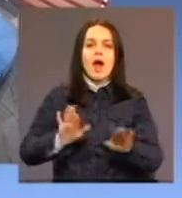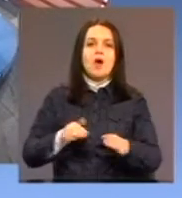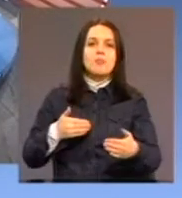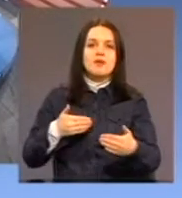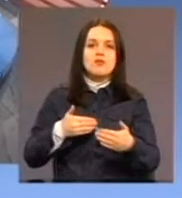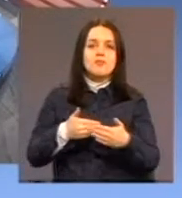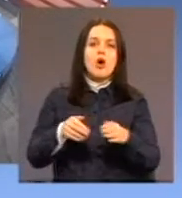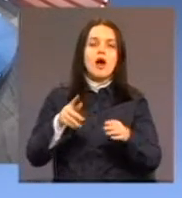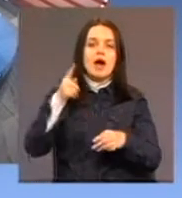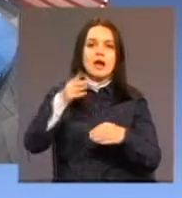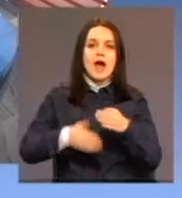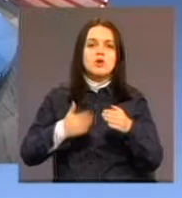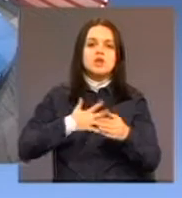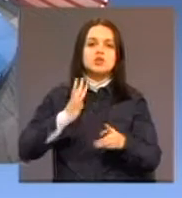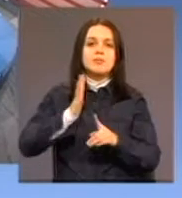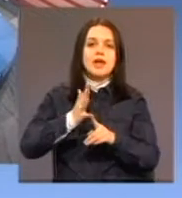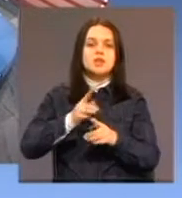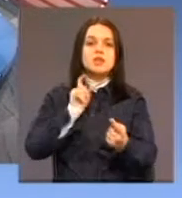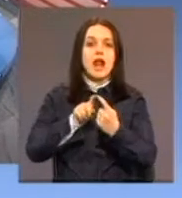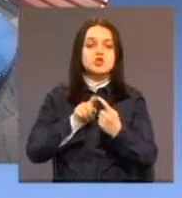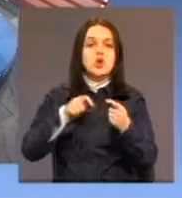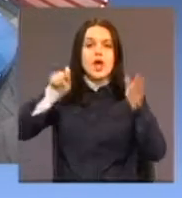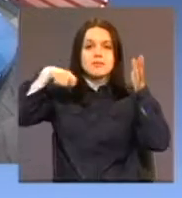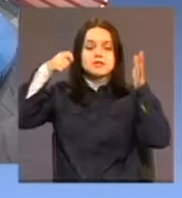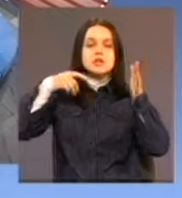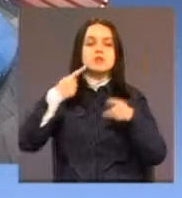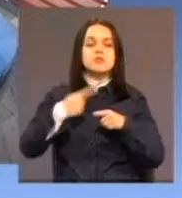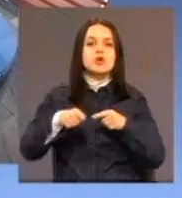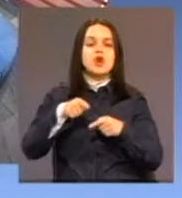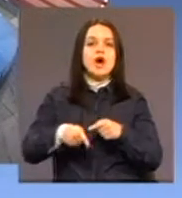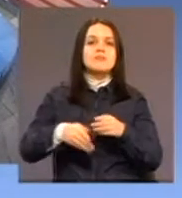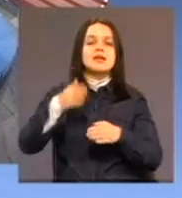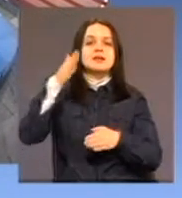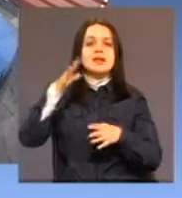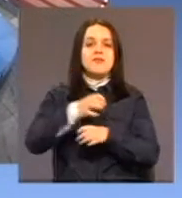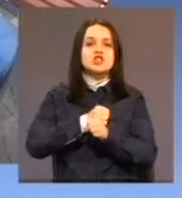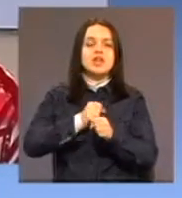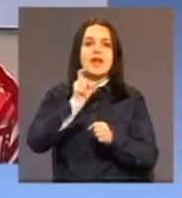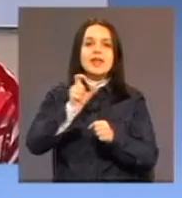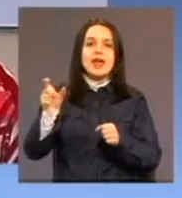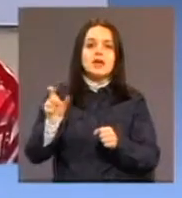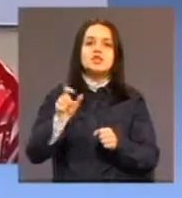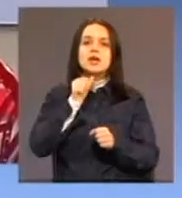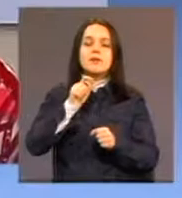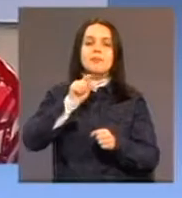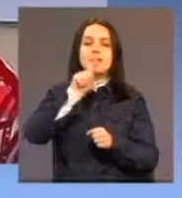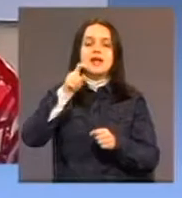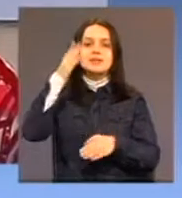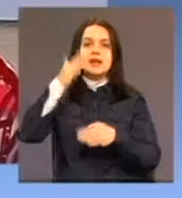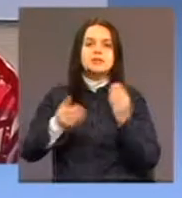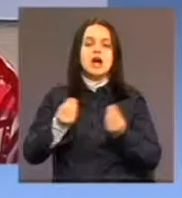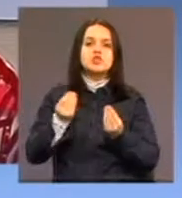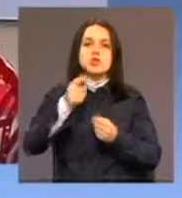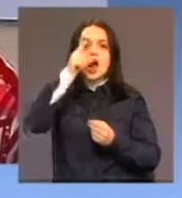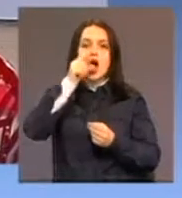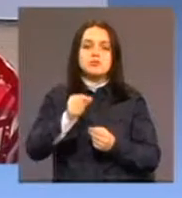petu dijalošku emisiju. S toga završne reči za kraj i pitanje za kraj. Zašto bi svaka opština u Bosni i Hercegovini